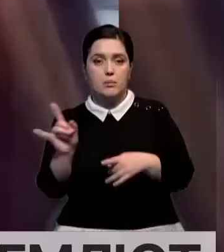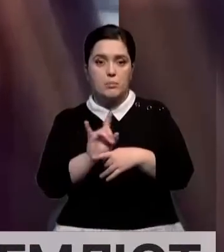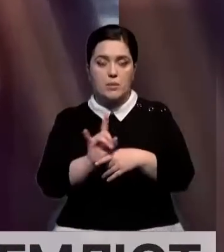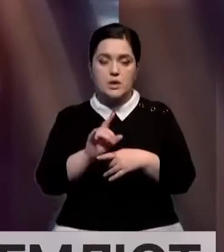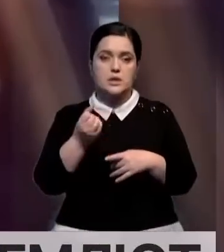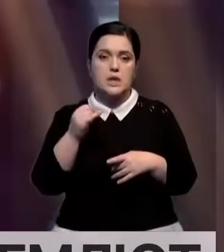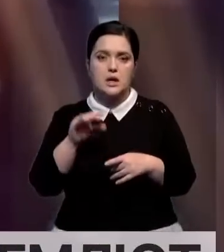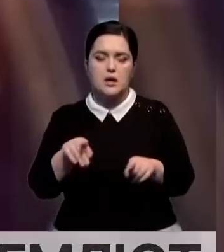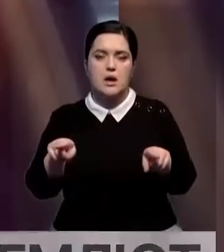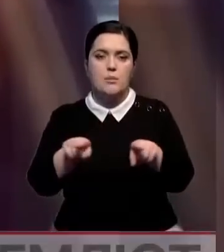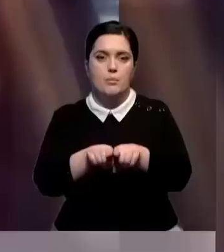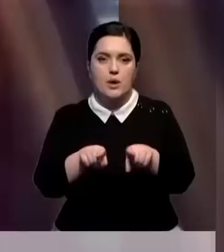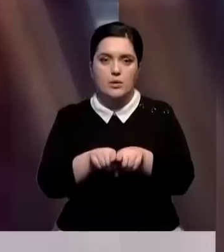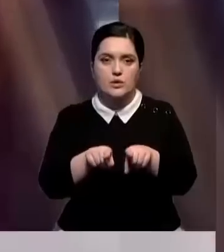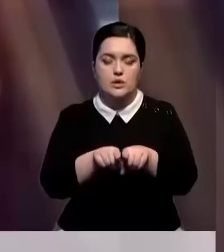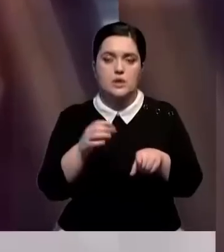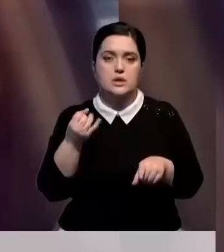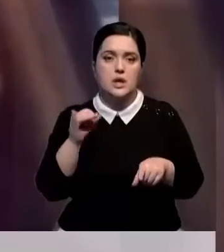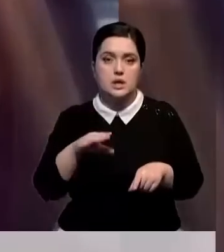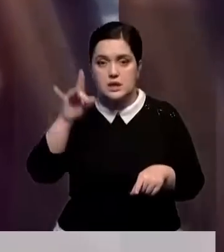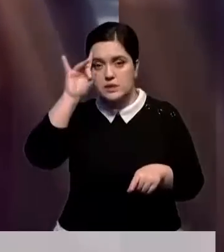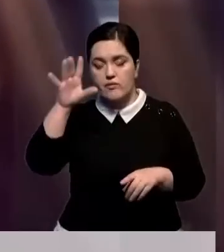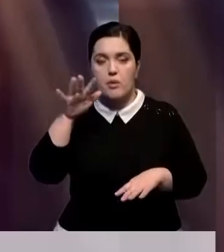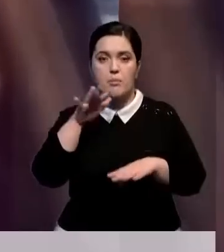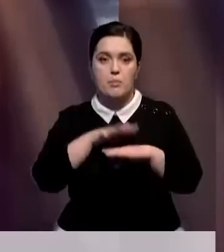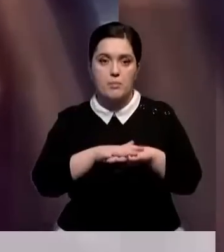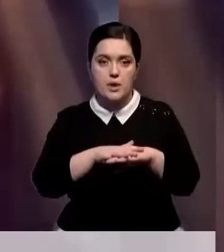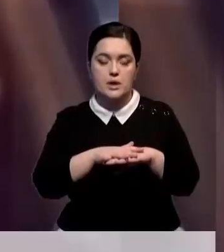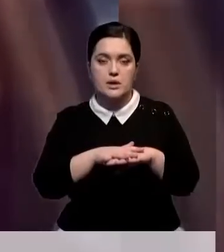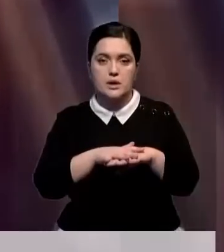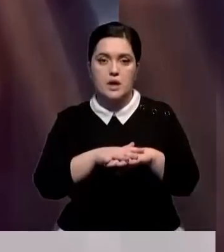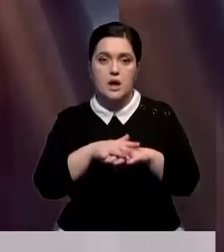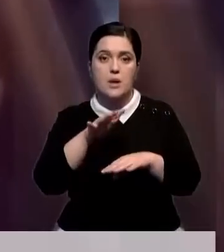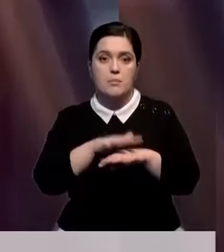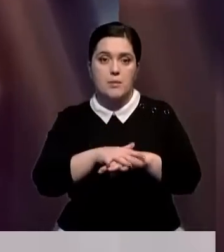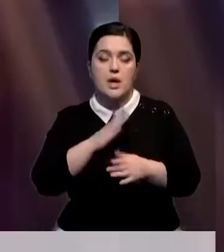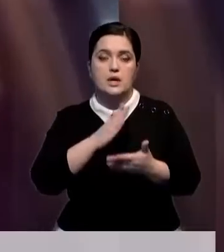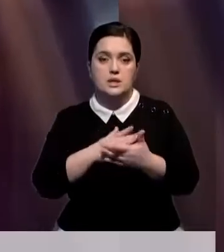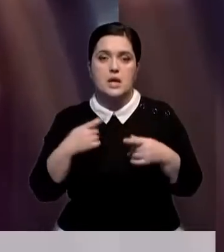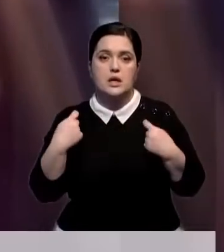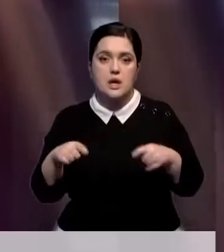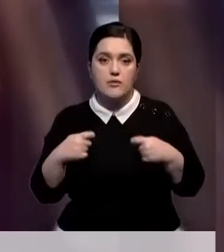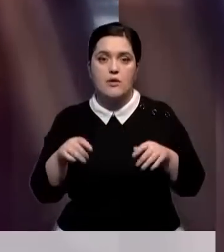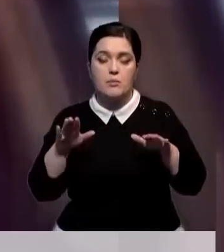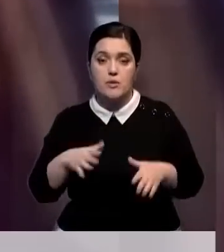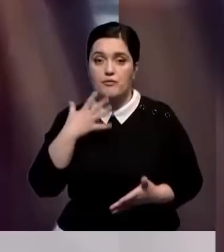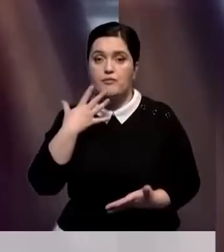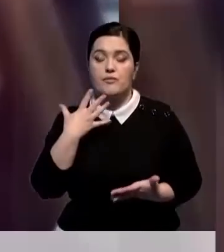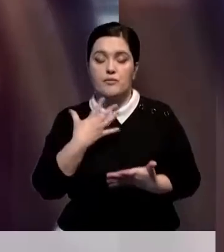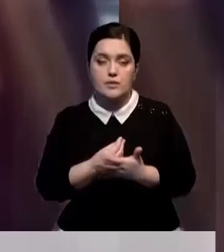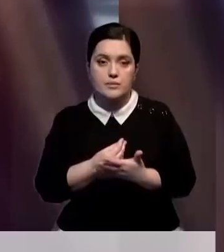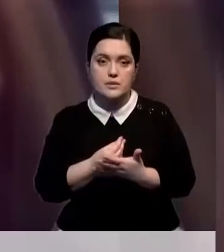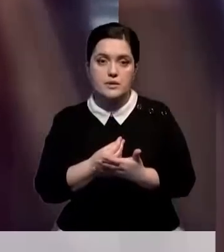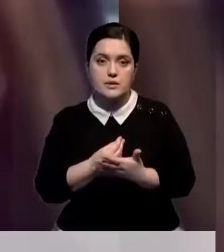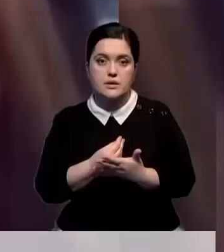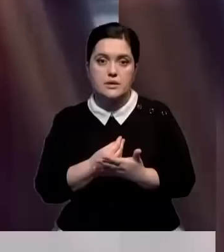сайты, похожие на сайты известных банков, а у некоторых банков есть и торговые площадки собственные, и таким образом